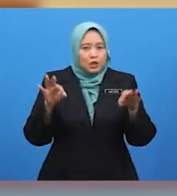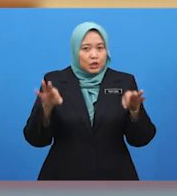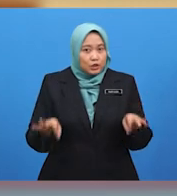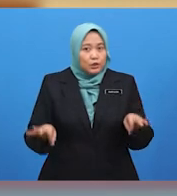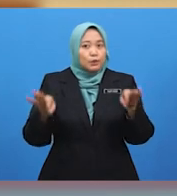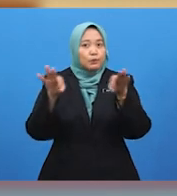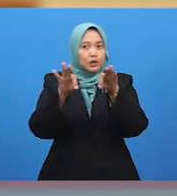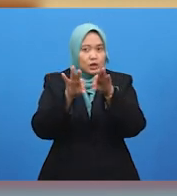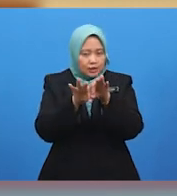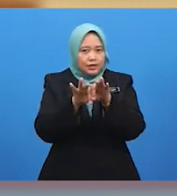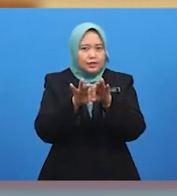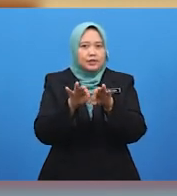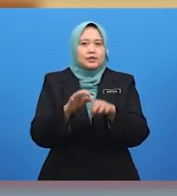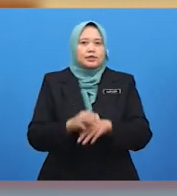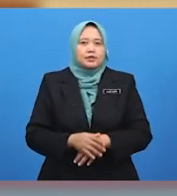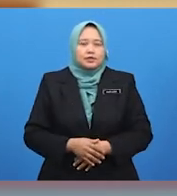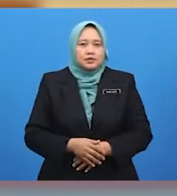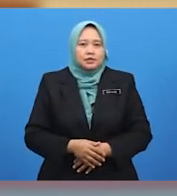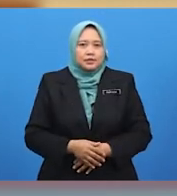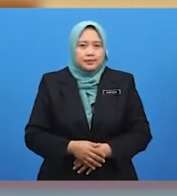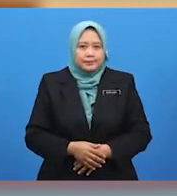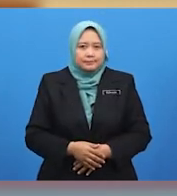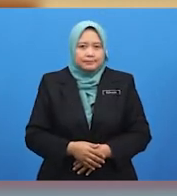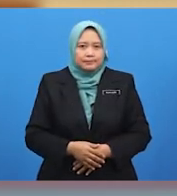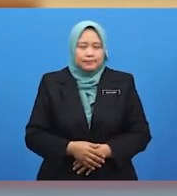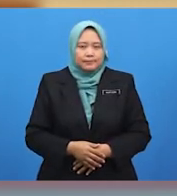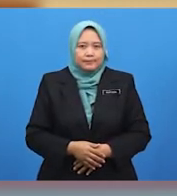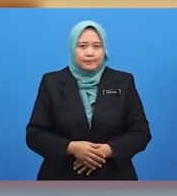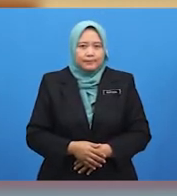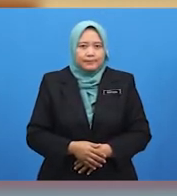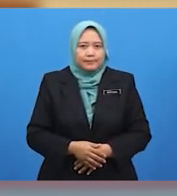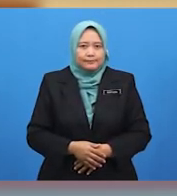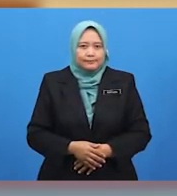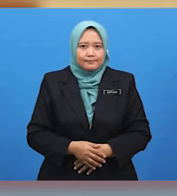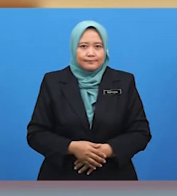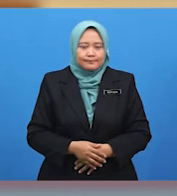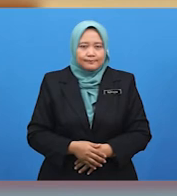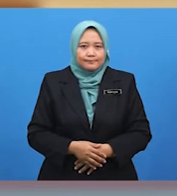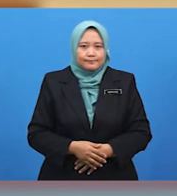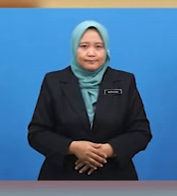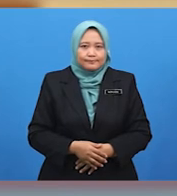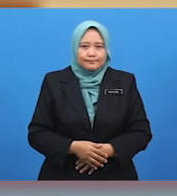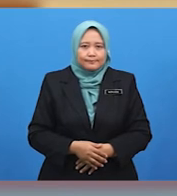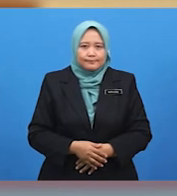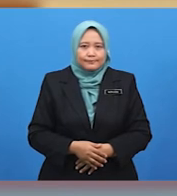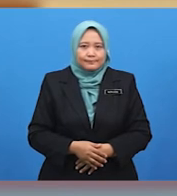berani dalam situasi tadi. Kumki, nak cuba? Ya, cikgu. Ya, cikgu.